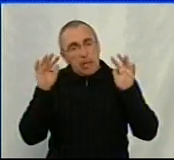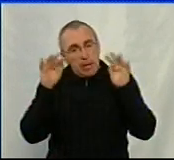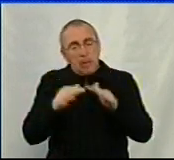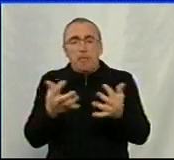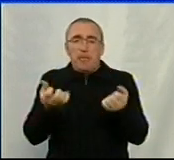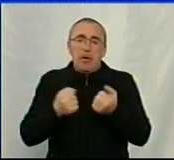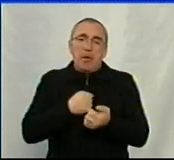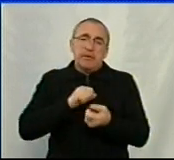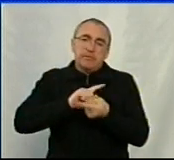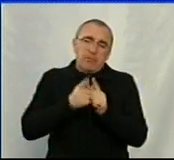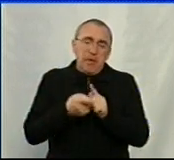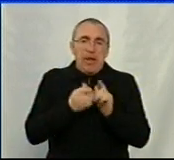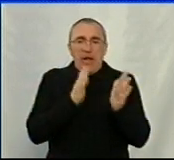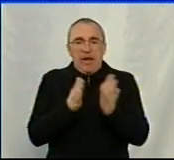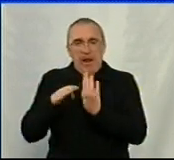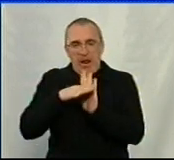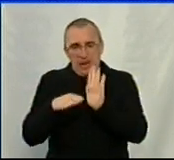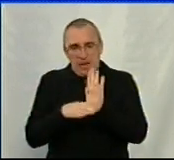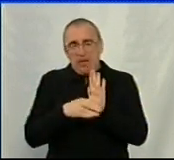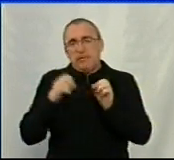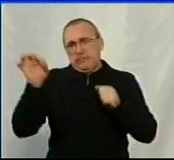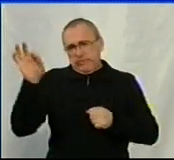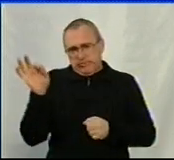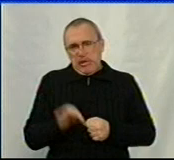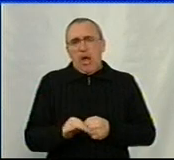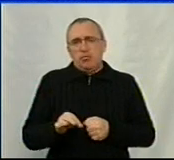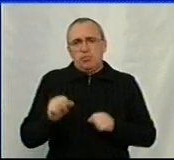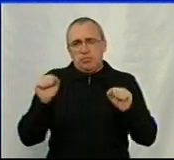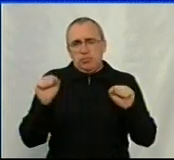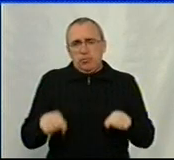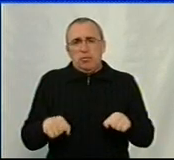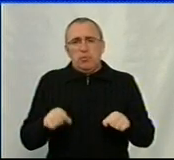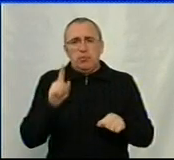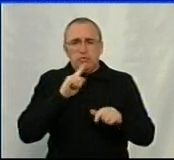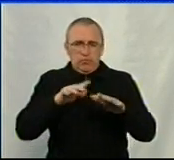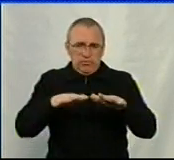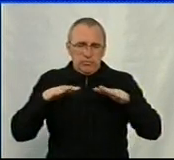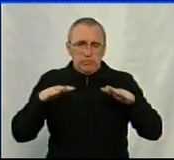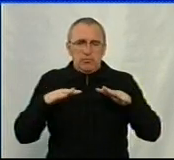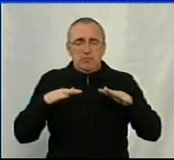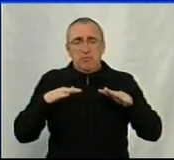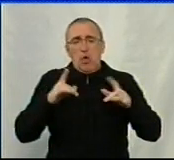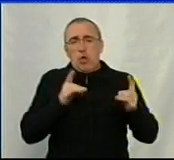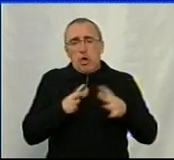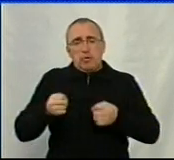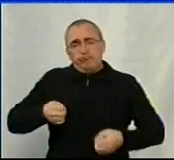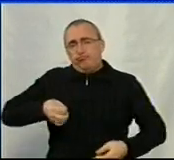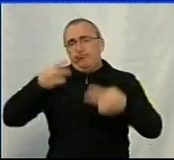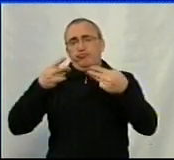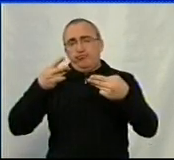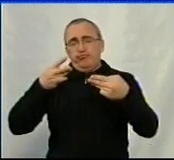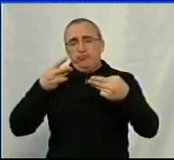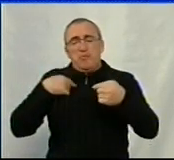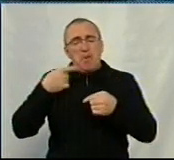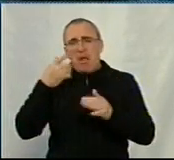щоб приймати зміни в регламенті. Ми зможемо зразу ж засідати в режимі відеоконференції. Інша справа, що